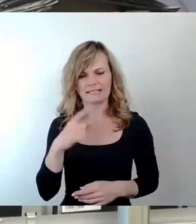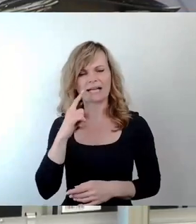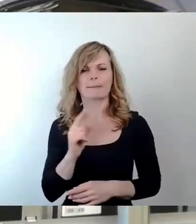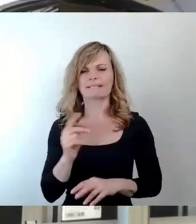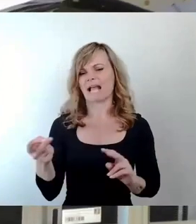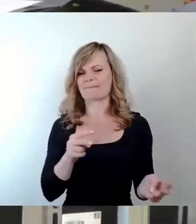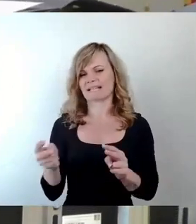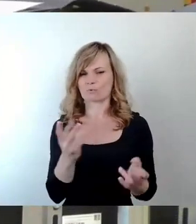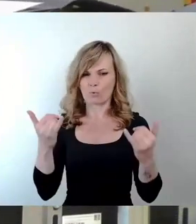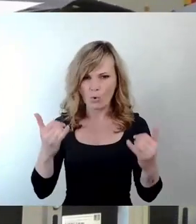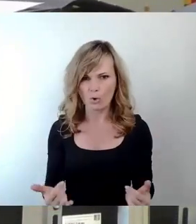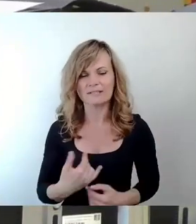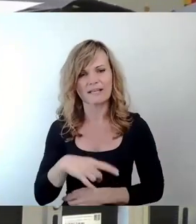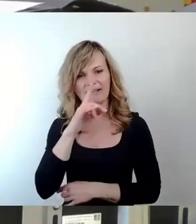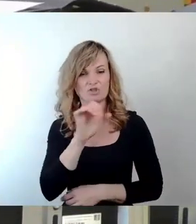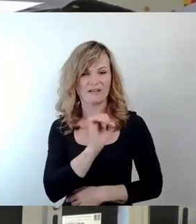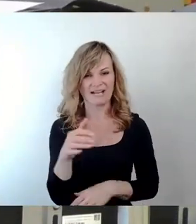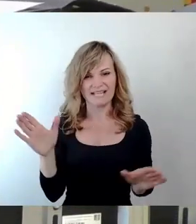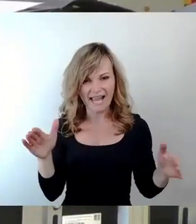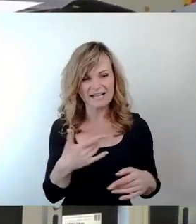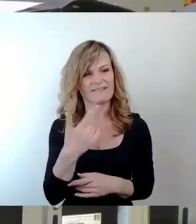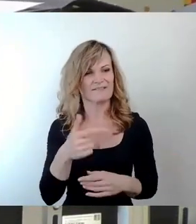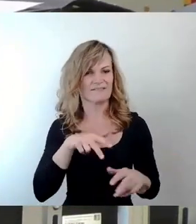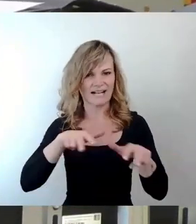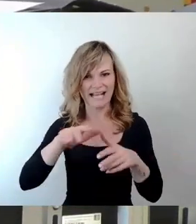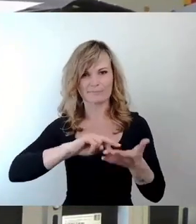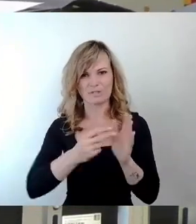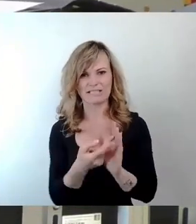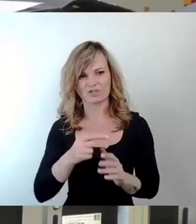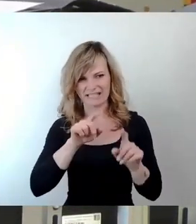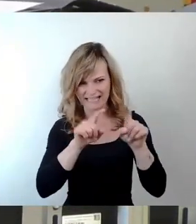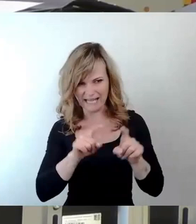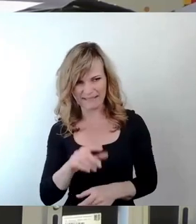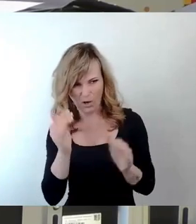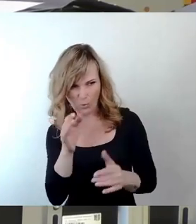allerdings, wenn man von Stefan Engel bei verkehrspolitischen Themen gelobt wird, ich weiß nicht, ob das so...